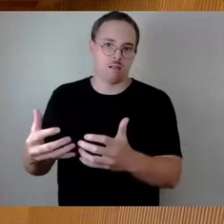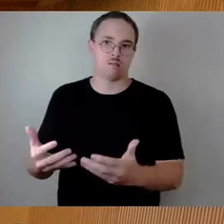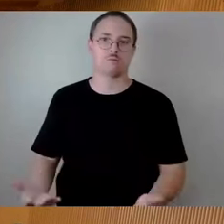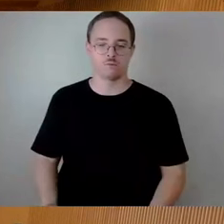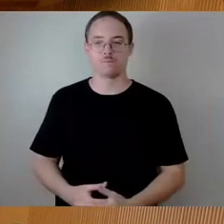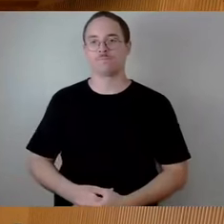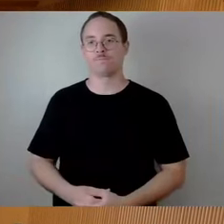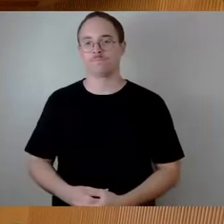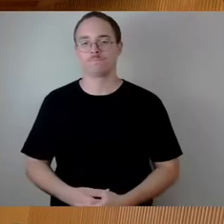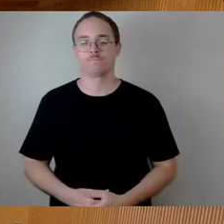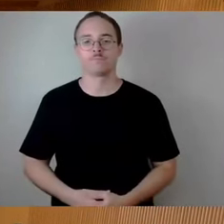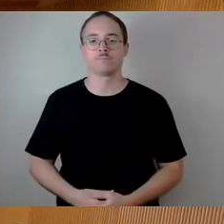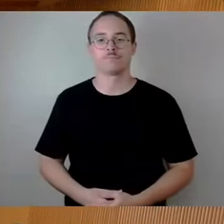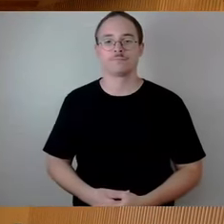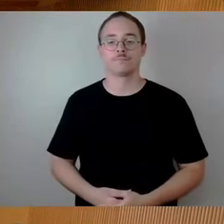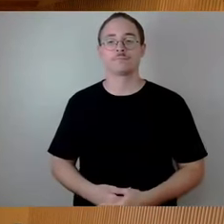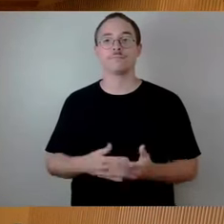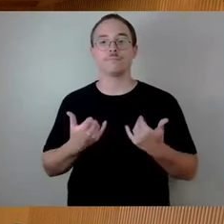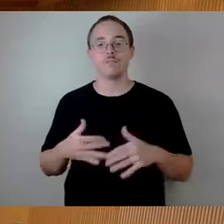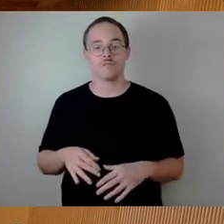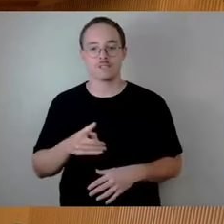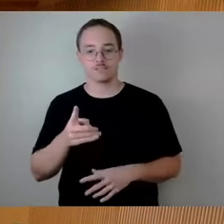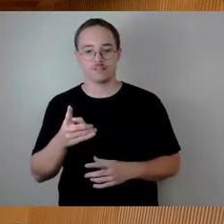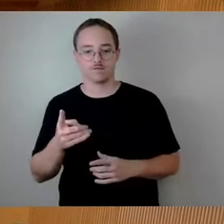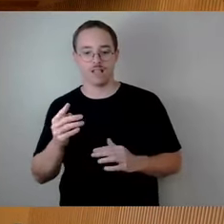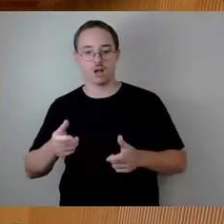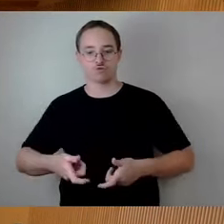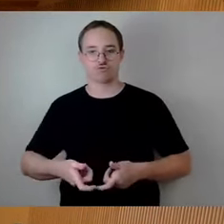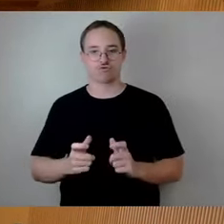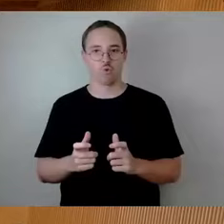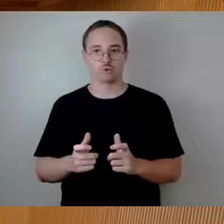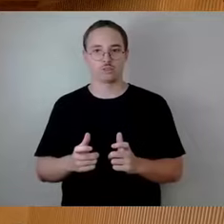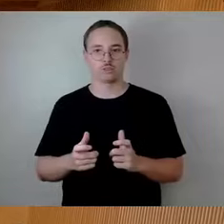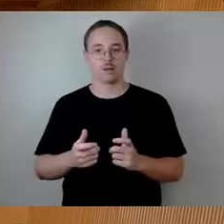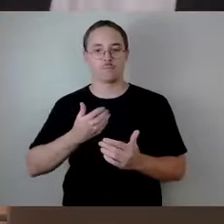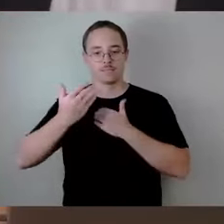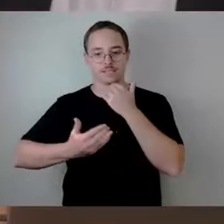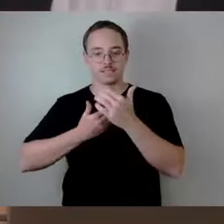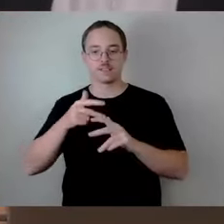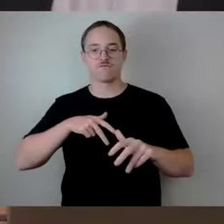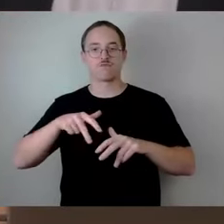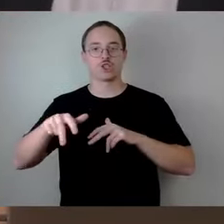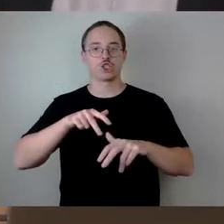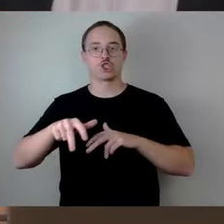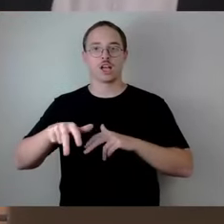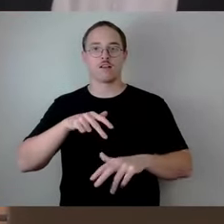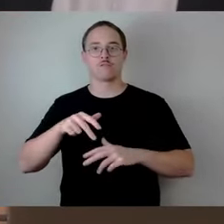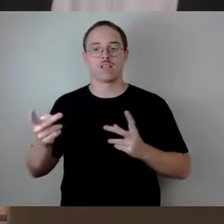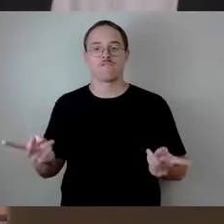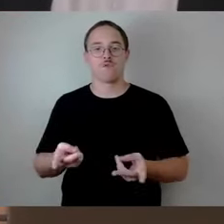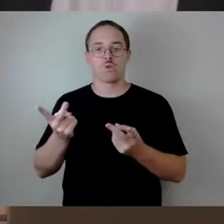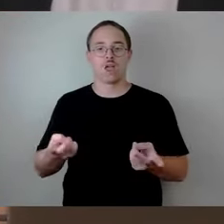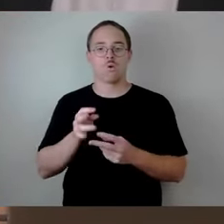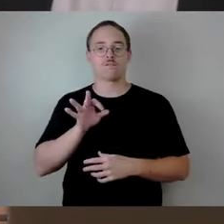den Ausschussbericht Wirtschaftsförderung zur Abstimmungsgrundlage zu nehmen.